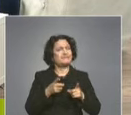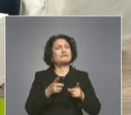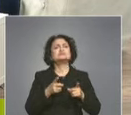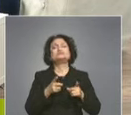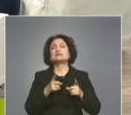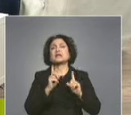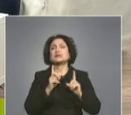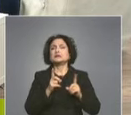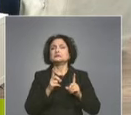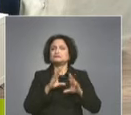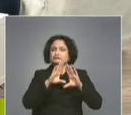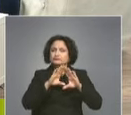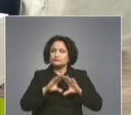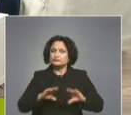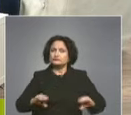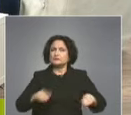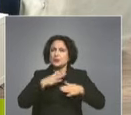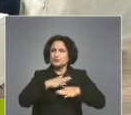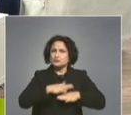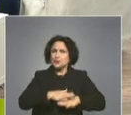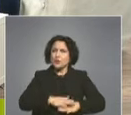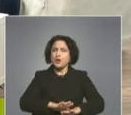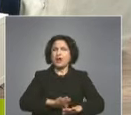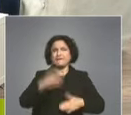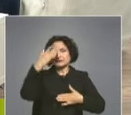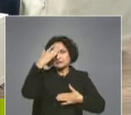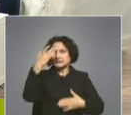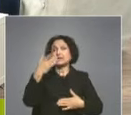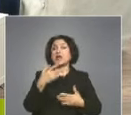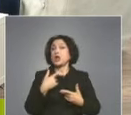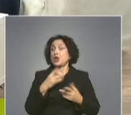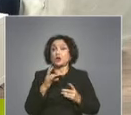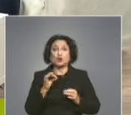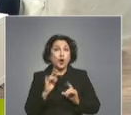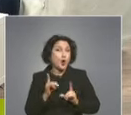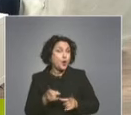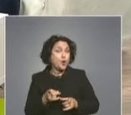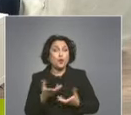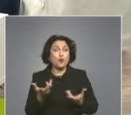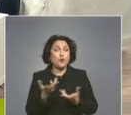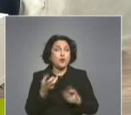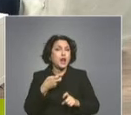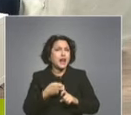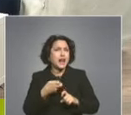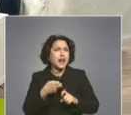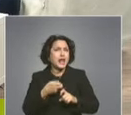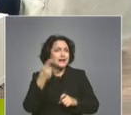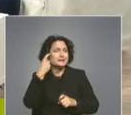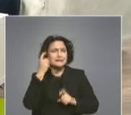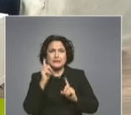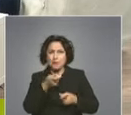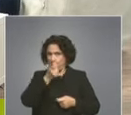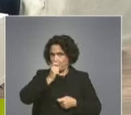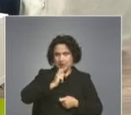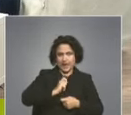тушират агресията в пациентите си. Въпросът е дали лекарите имат тези умения. Питам ви, защото знайдеш за много професии, се